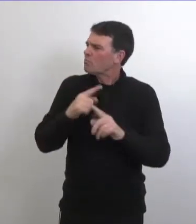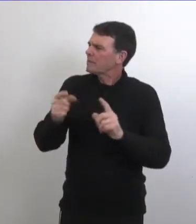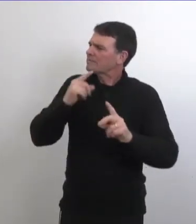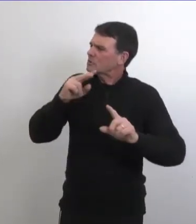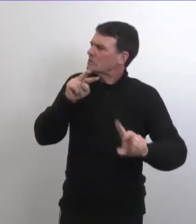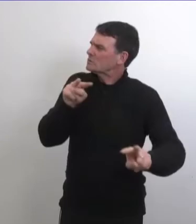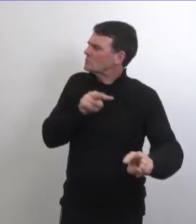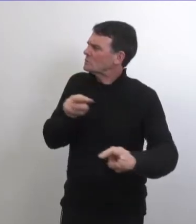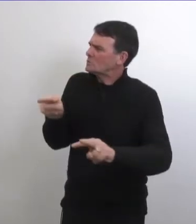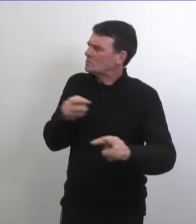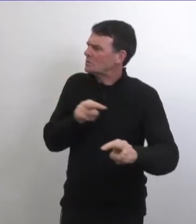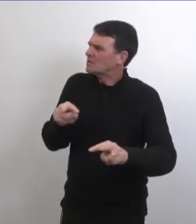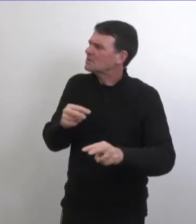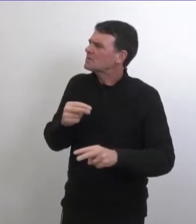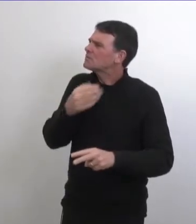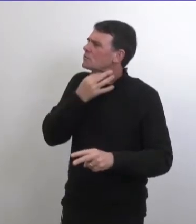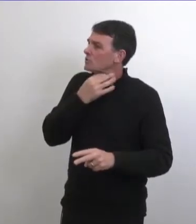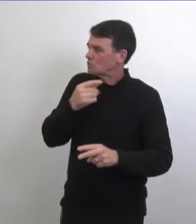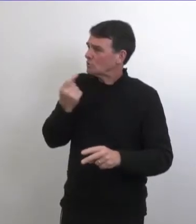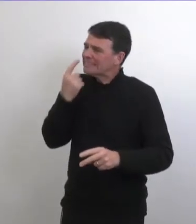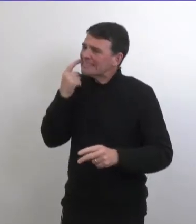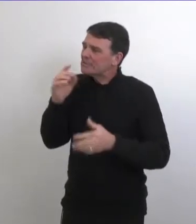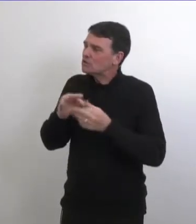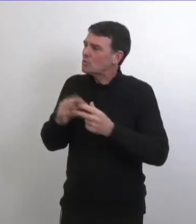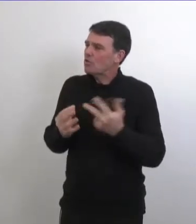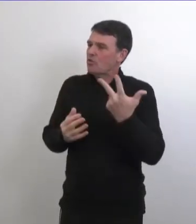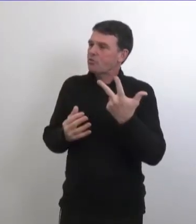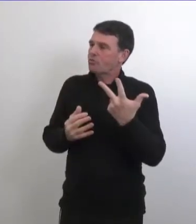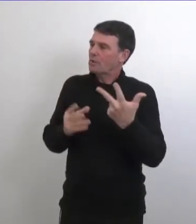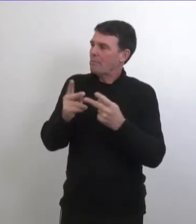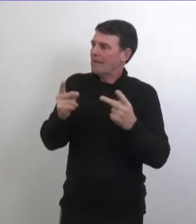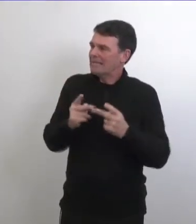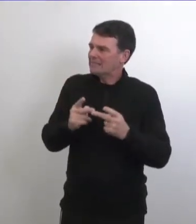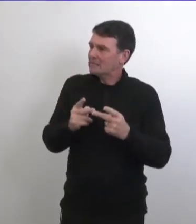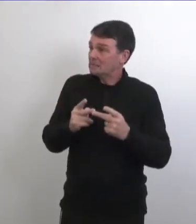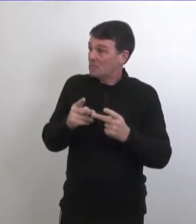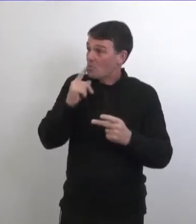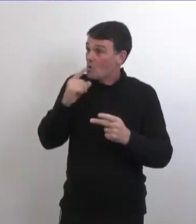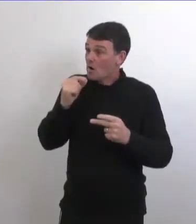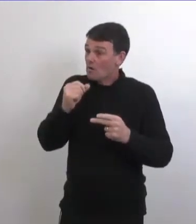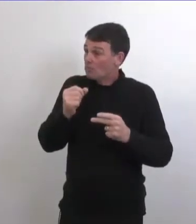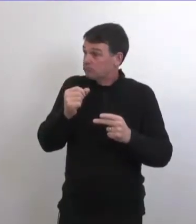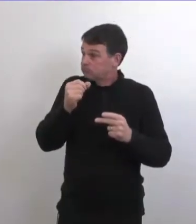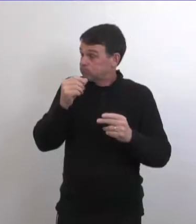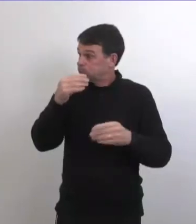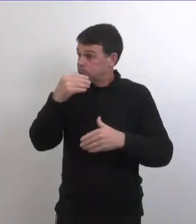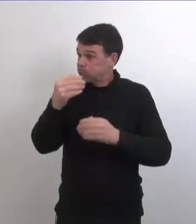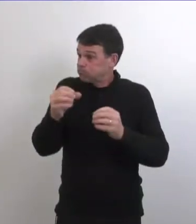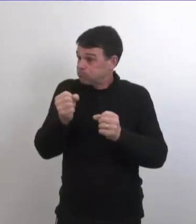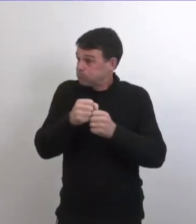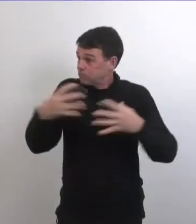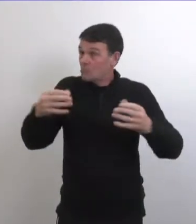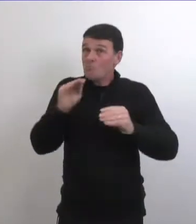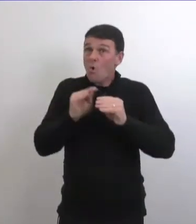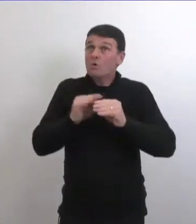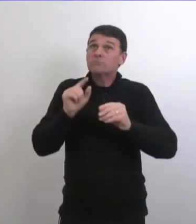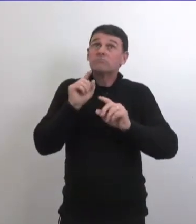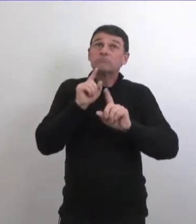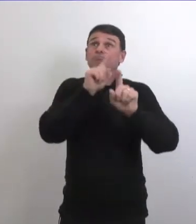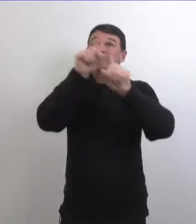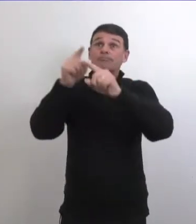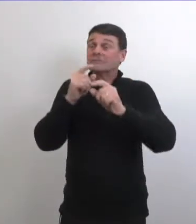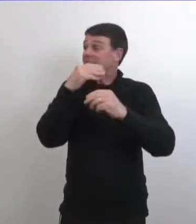dans les foyers de soins personnels qui a été annoncé hier alors quand c'est que ça va être élargi au delà du projet pilote